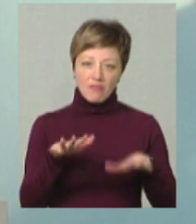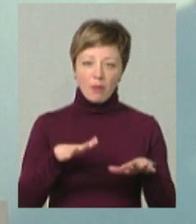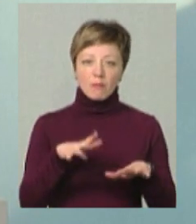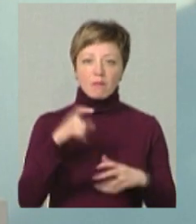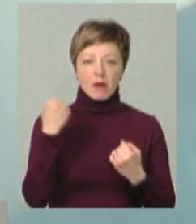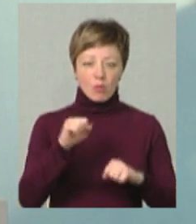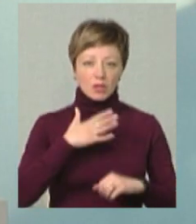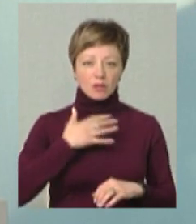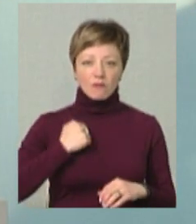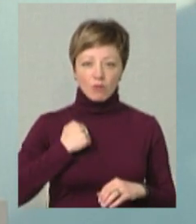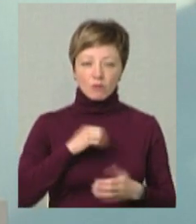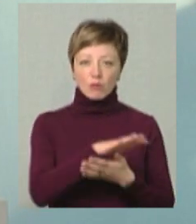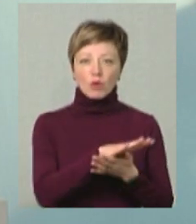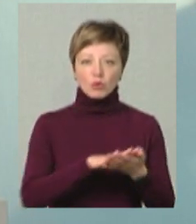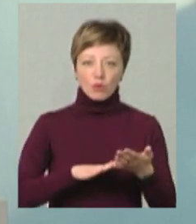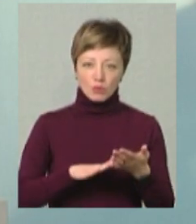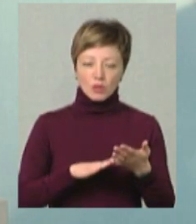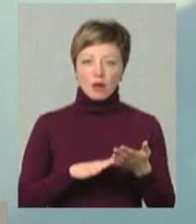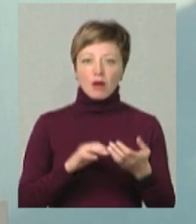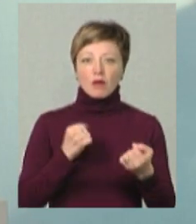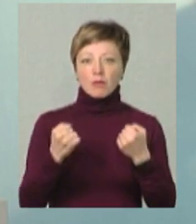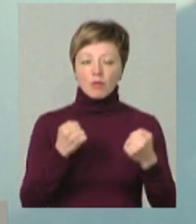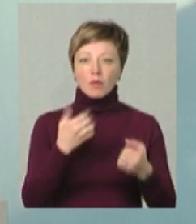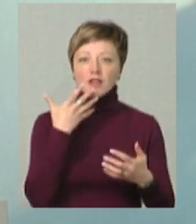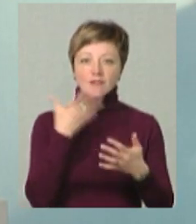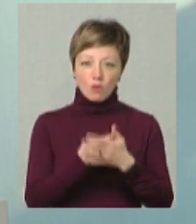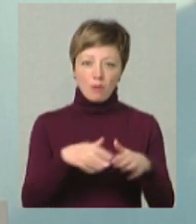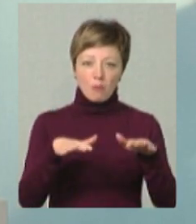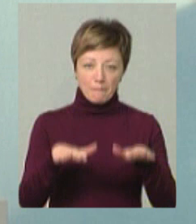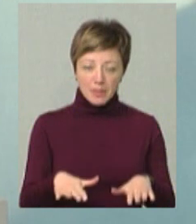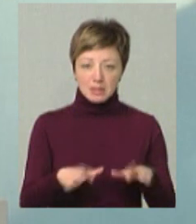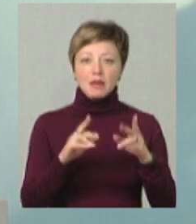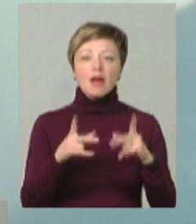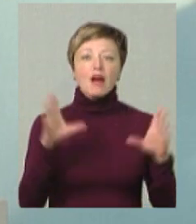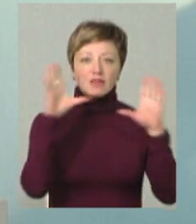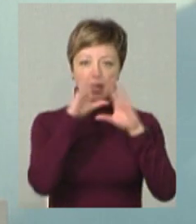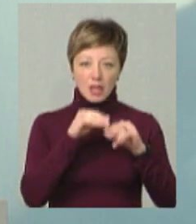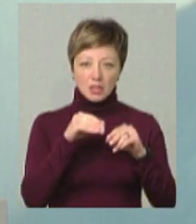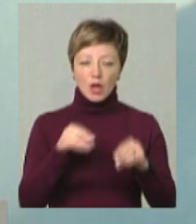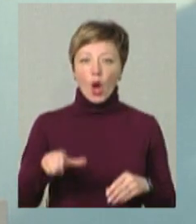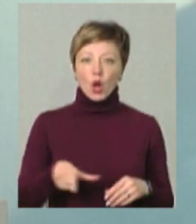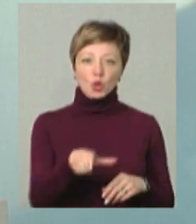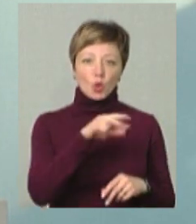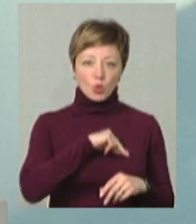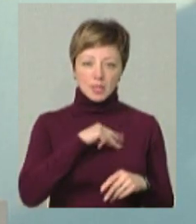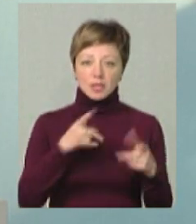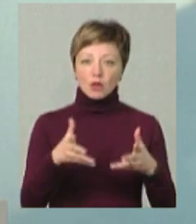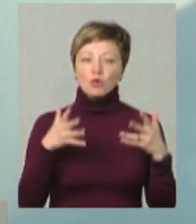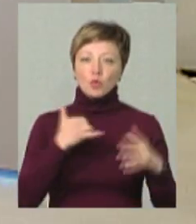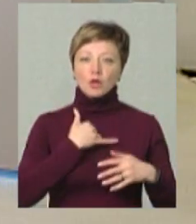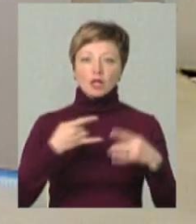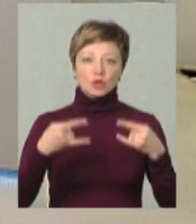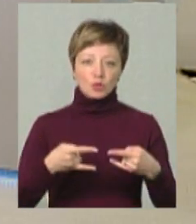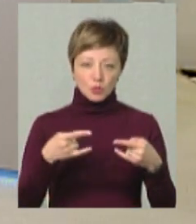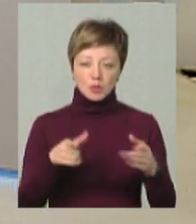воїнів і продовжуємо тримати наш фронт. Кожен на своєму місці. Як це вдається дорожникам? З'ясовуємо у нашій